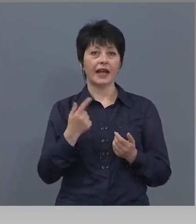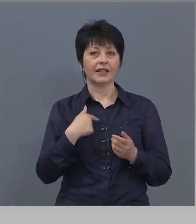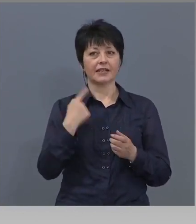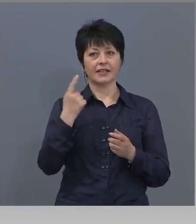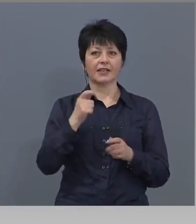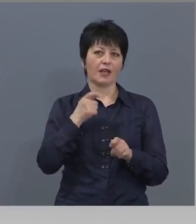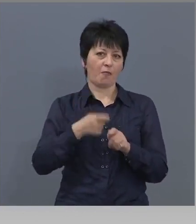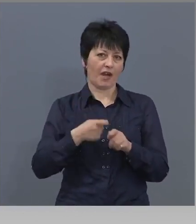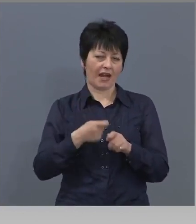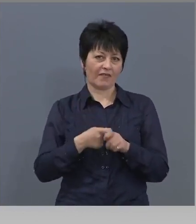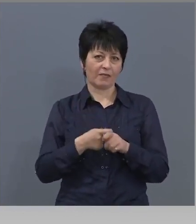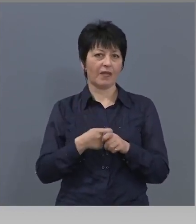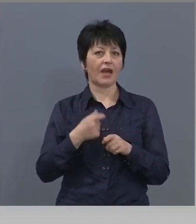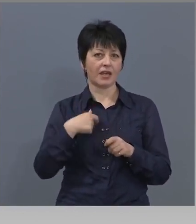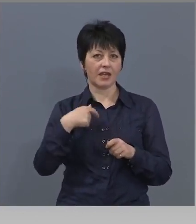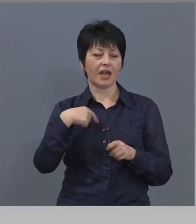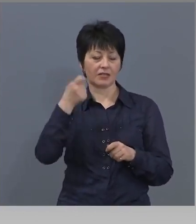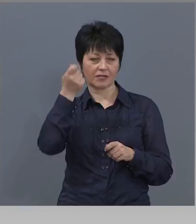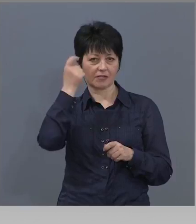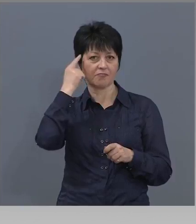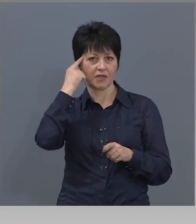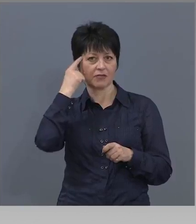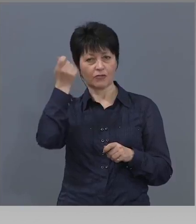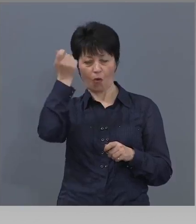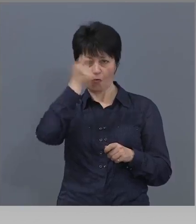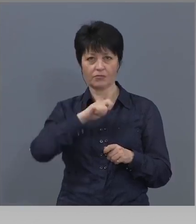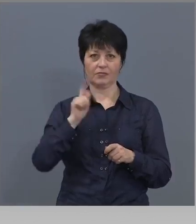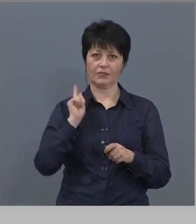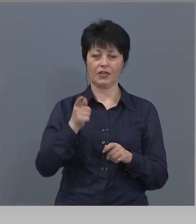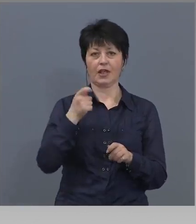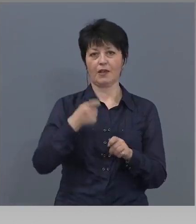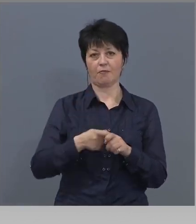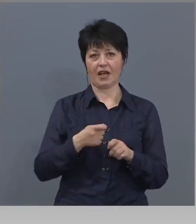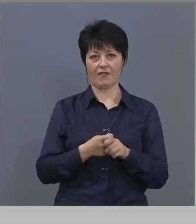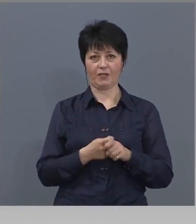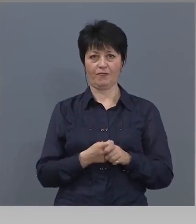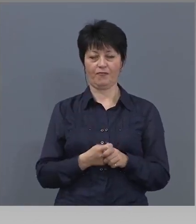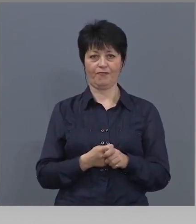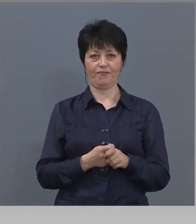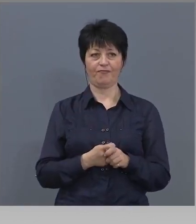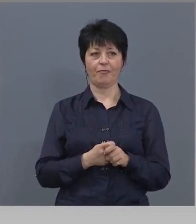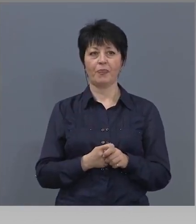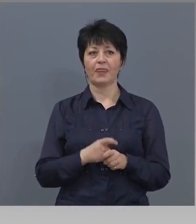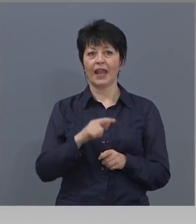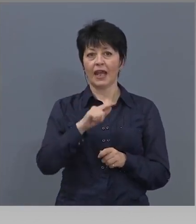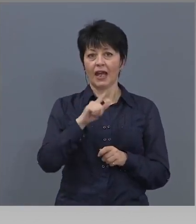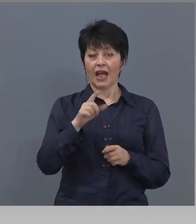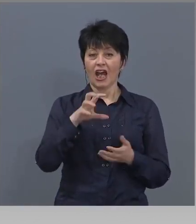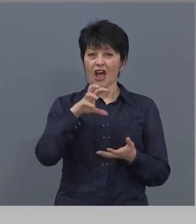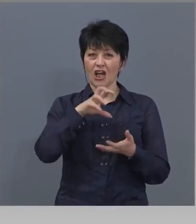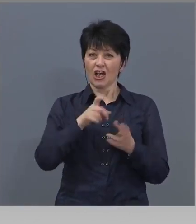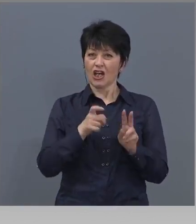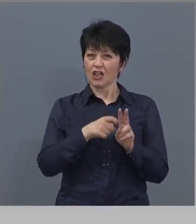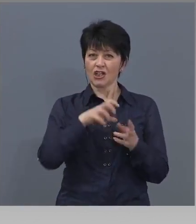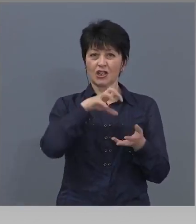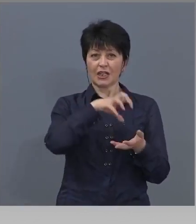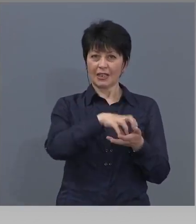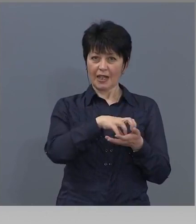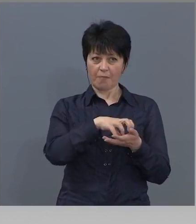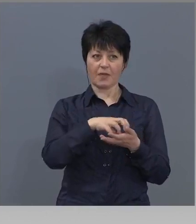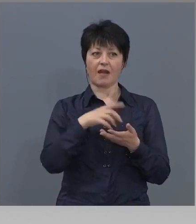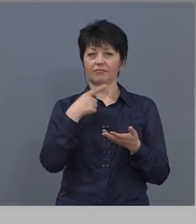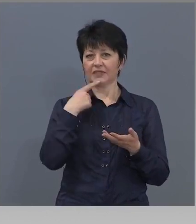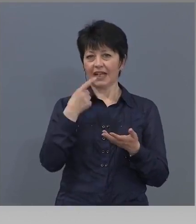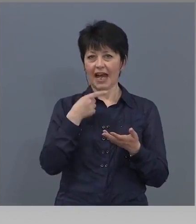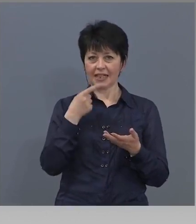убеден, че имаме потенциал това да го направим. Важен въпрос за всеки българин. Штаба каза в началото, препоръчаме, ако